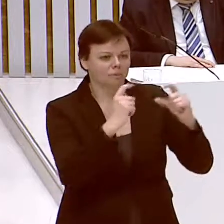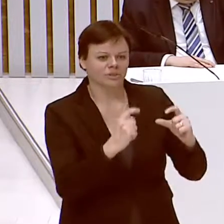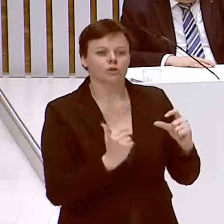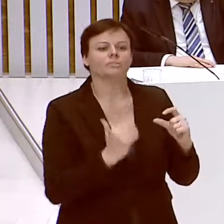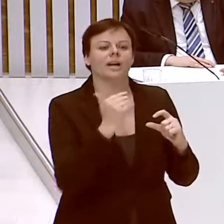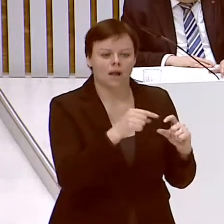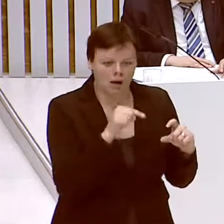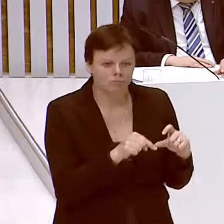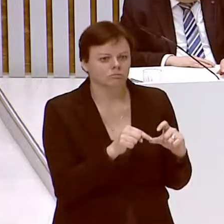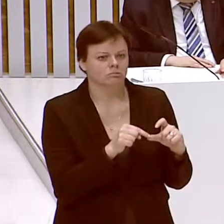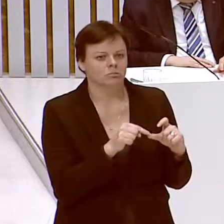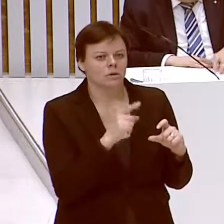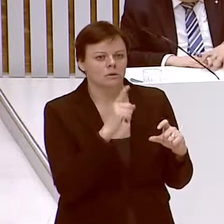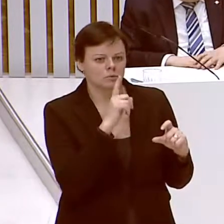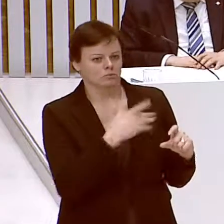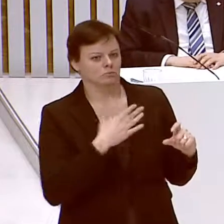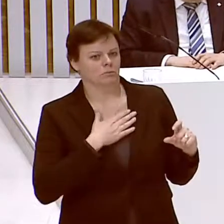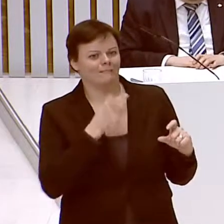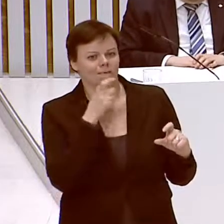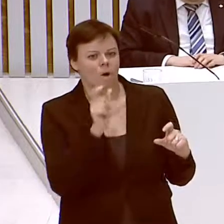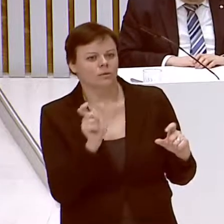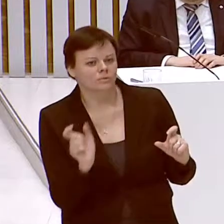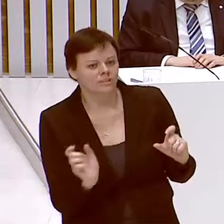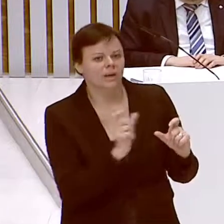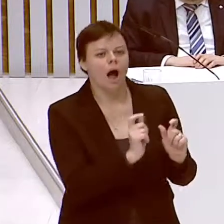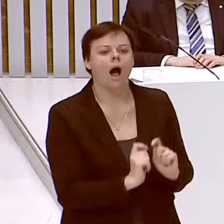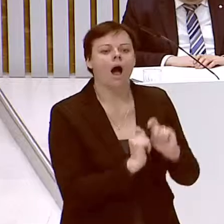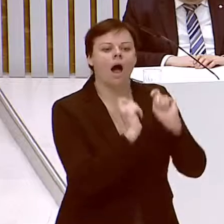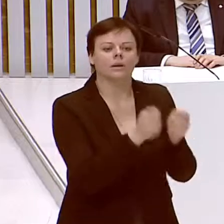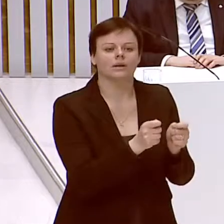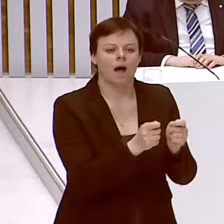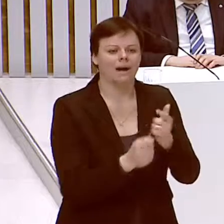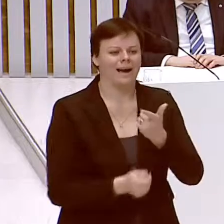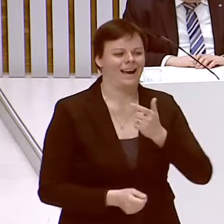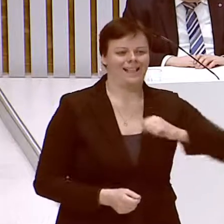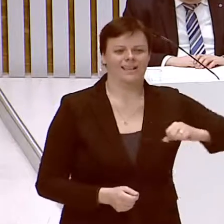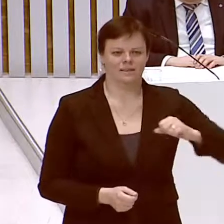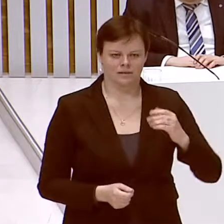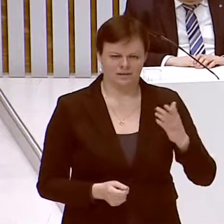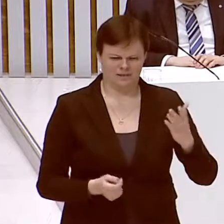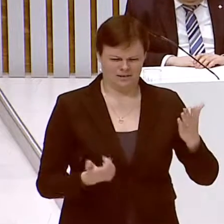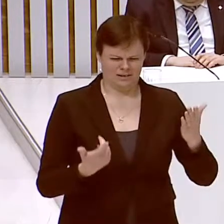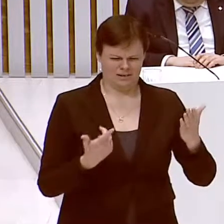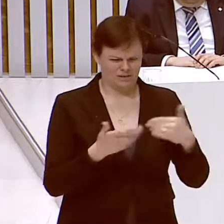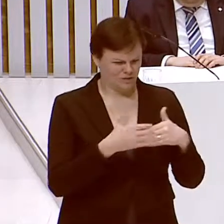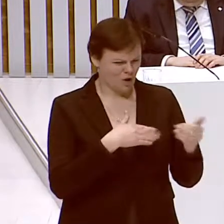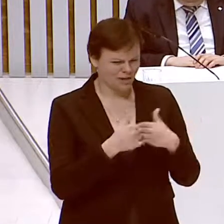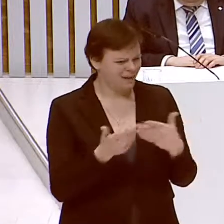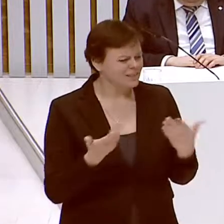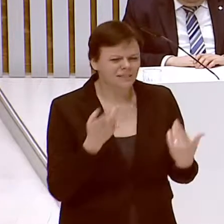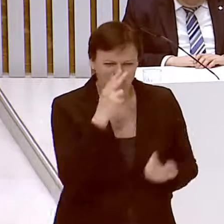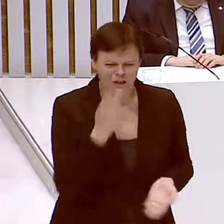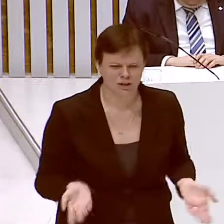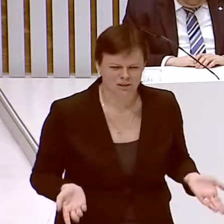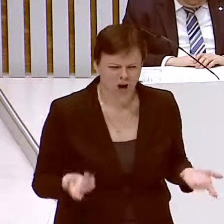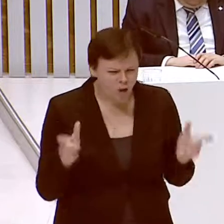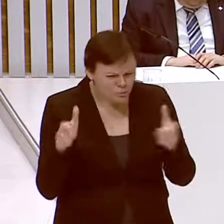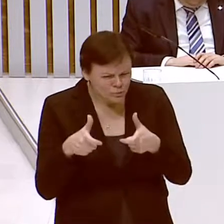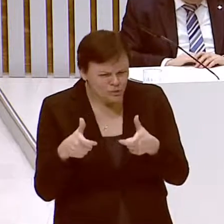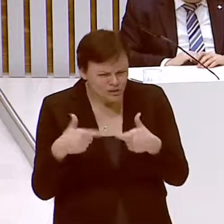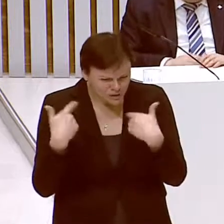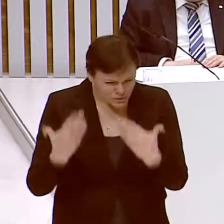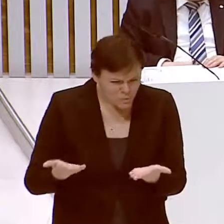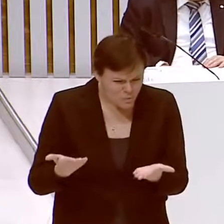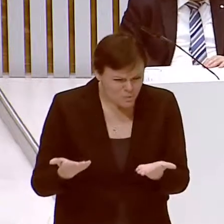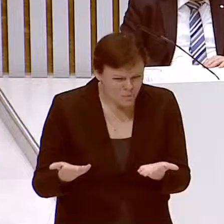Wortlaut quasi auch als Antrag der Linken. So viel zur Neutralität eines Ausschussvorsitzenden. Durch diesen